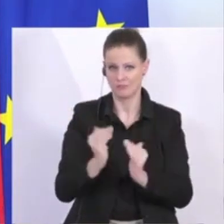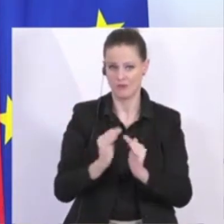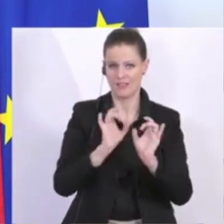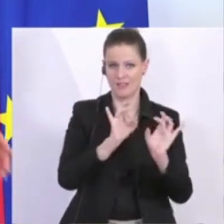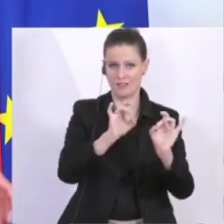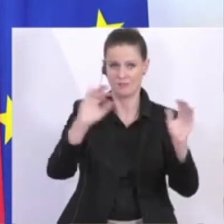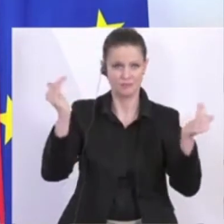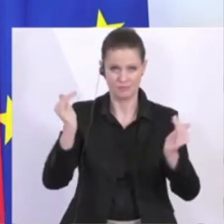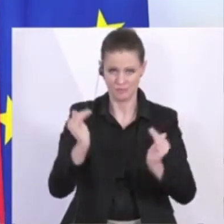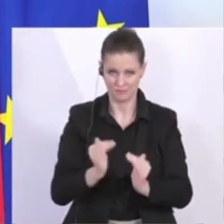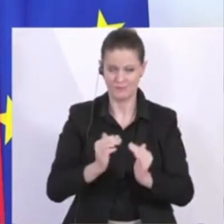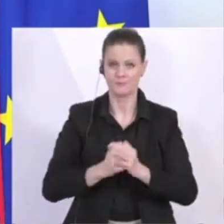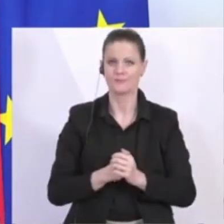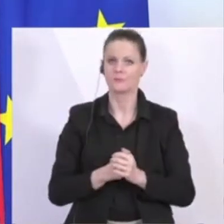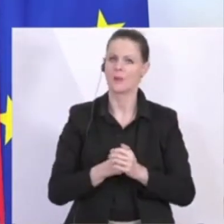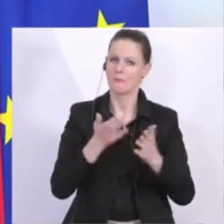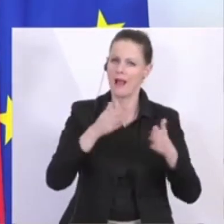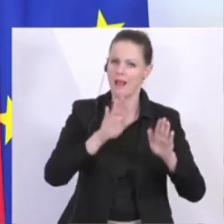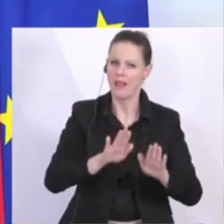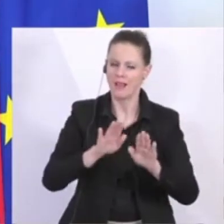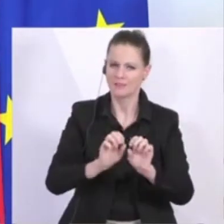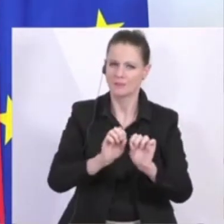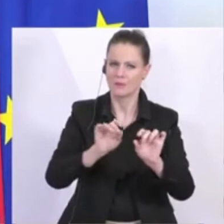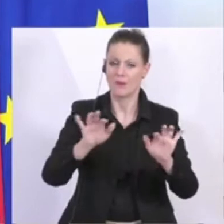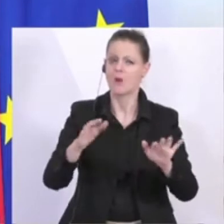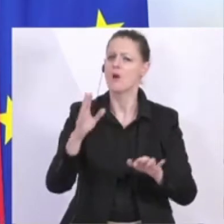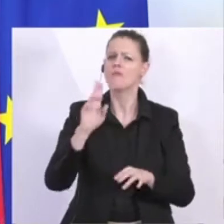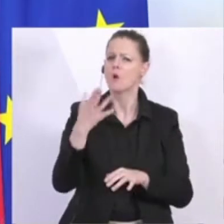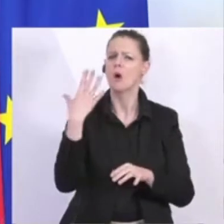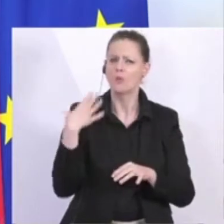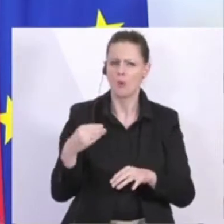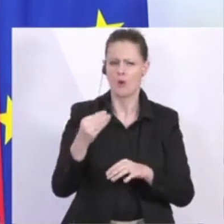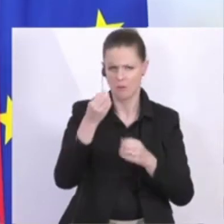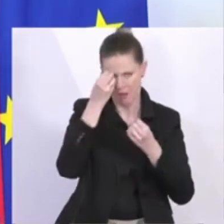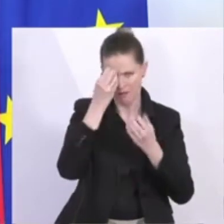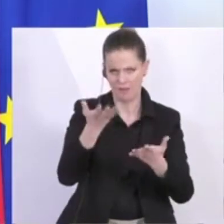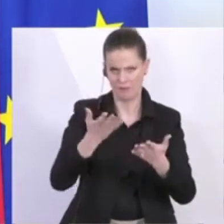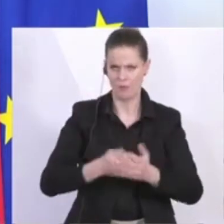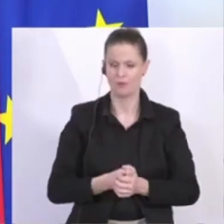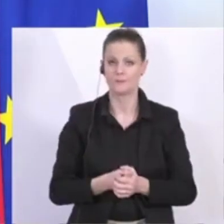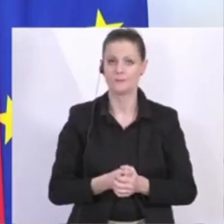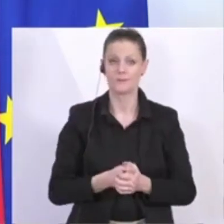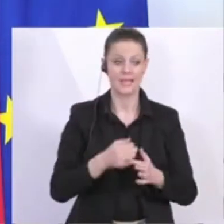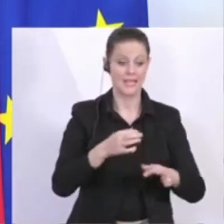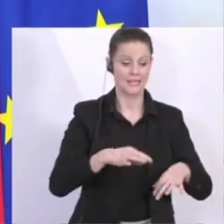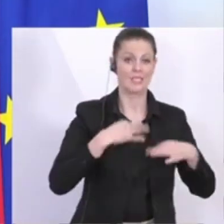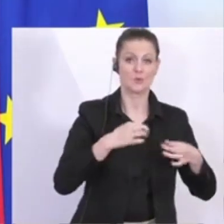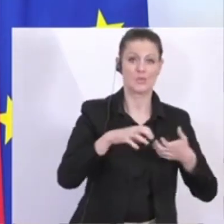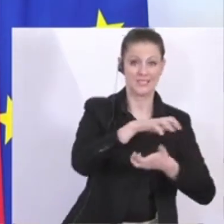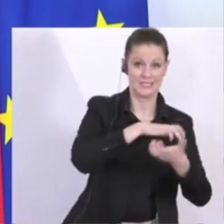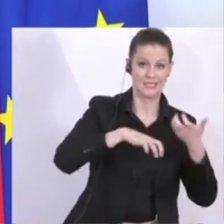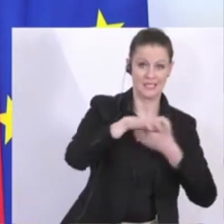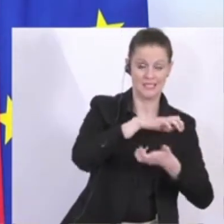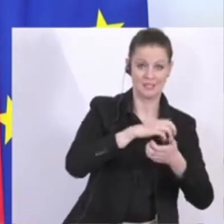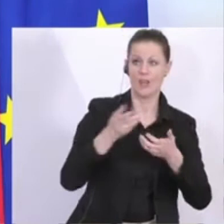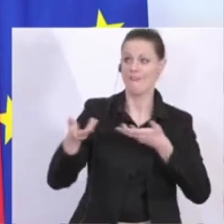eben zu dämpfen, zu verlangsamen. Warum sage ich das noch einmal? Es gibt einen Zusammenhang zwischen Gesundheitskrise, wenn Sie so wollen,